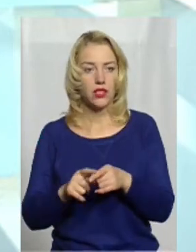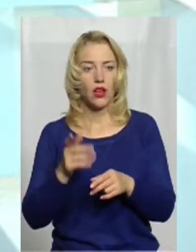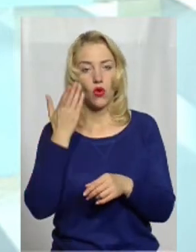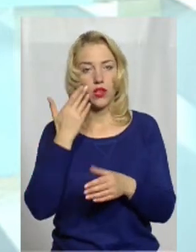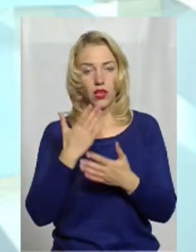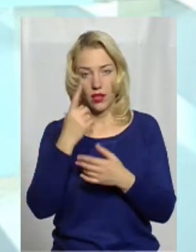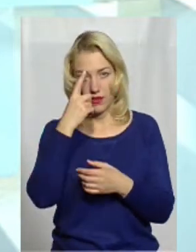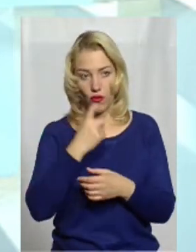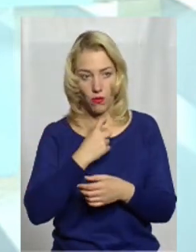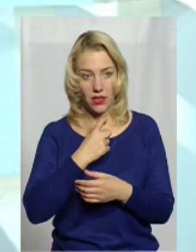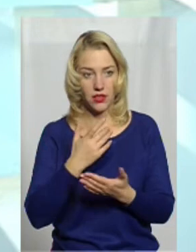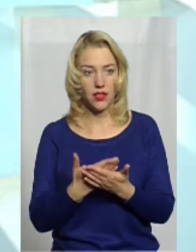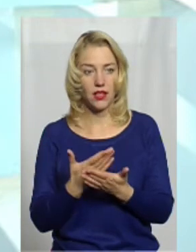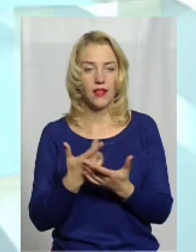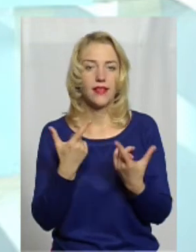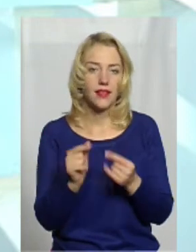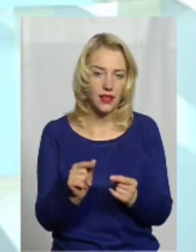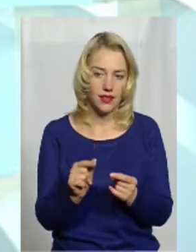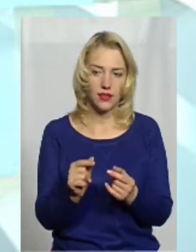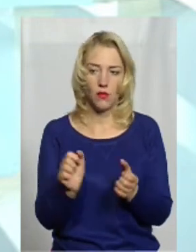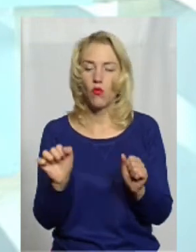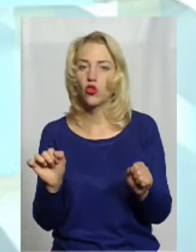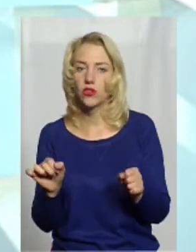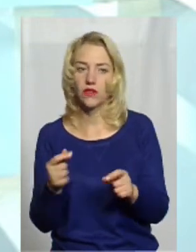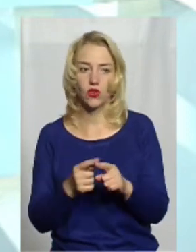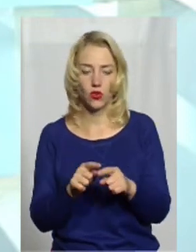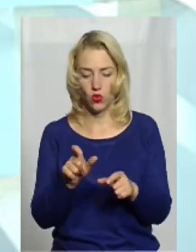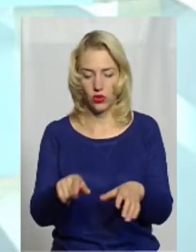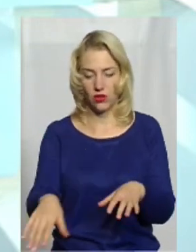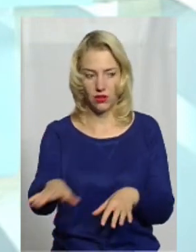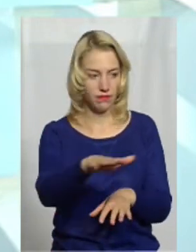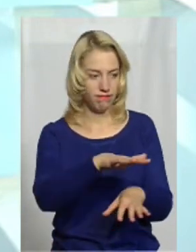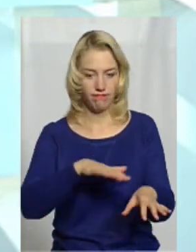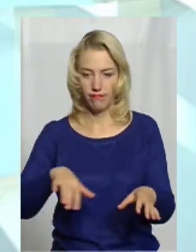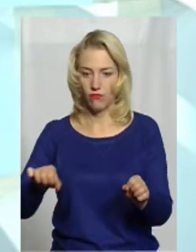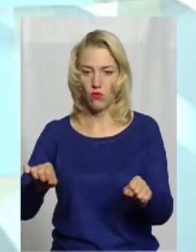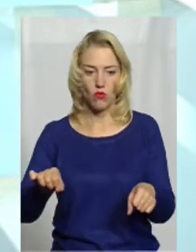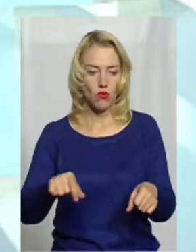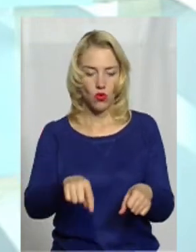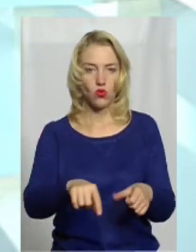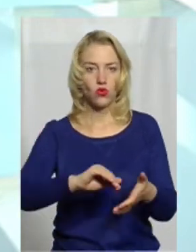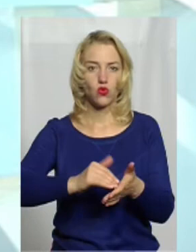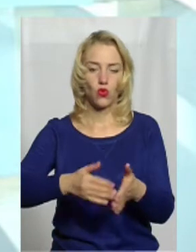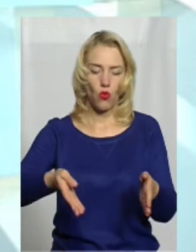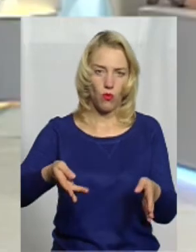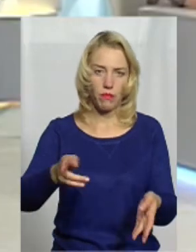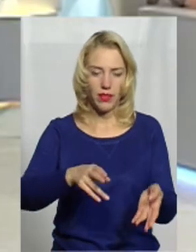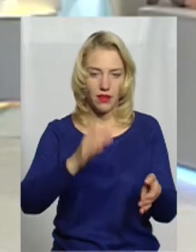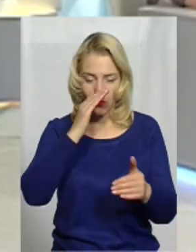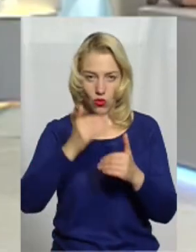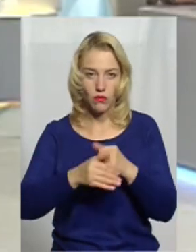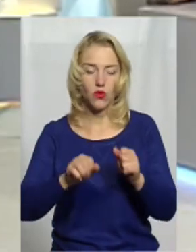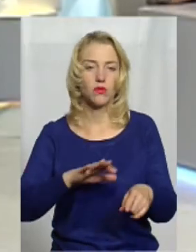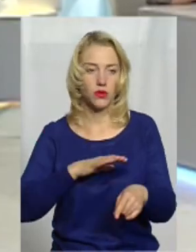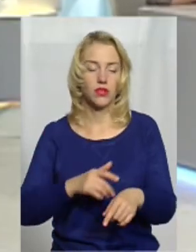інформація, що десь, можливо, ця людина тут бита, закопана, то ми застосовуємо цих собак.